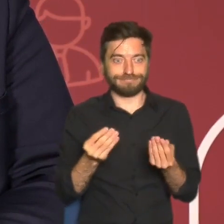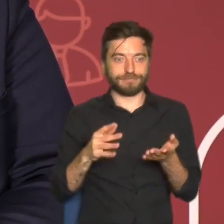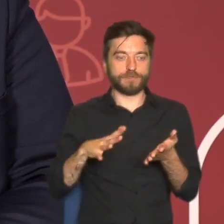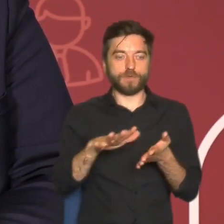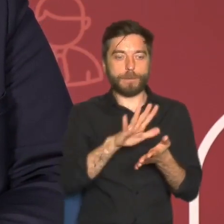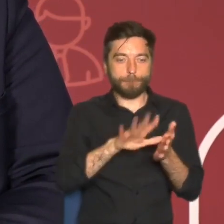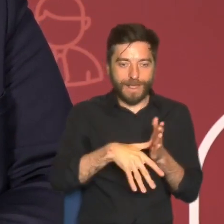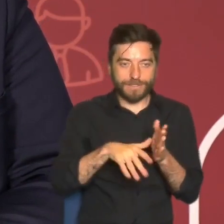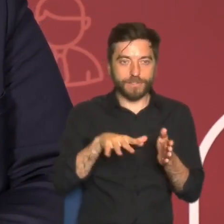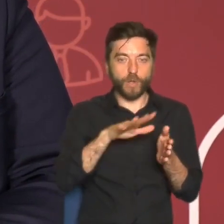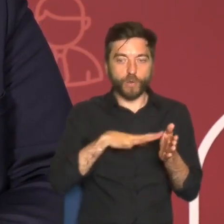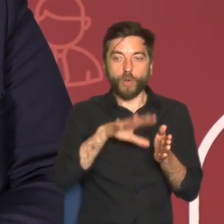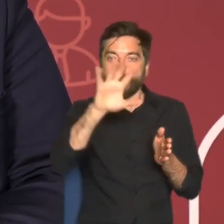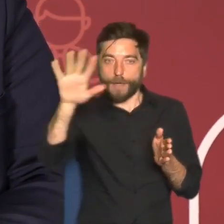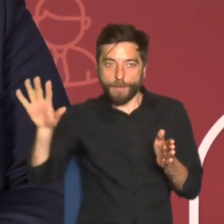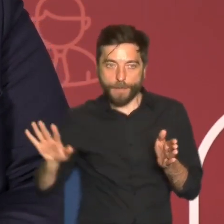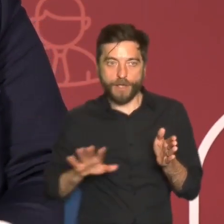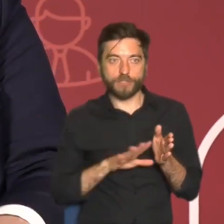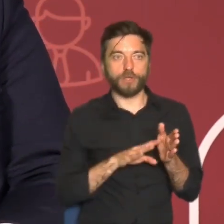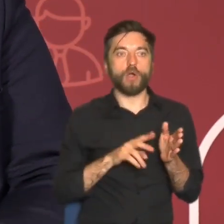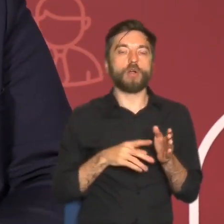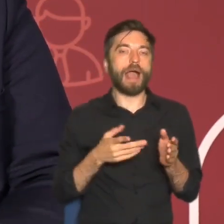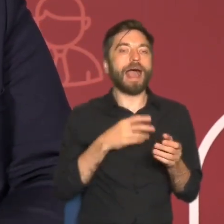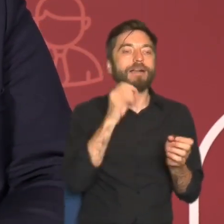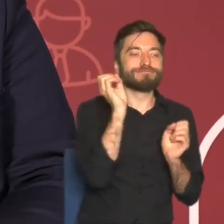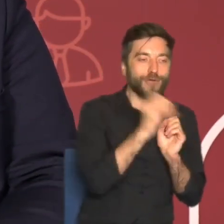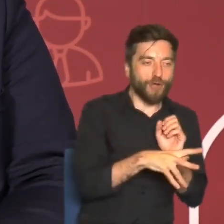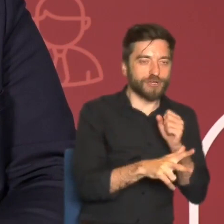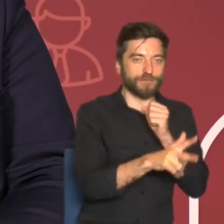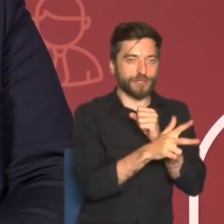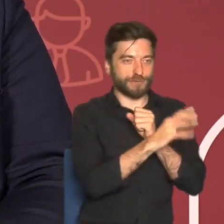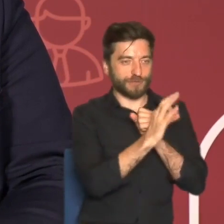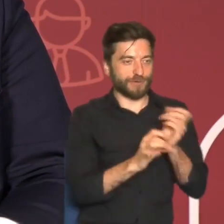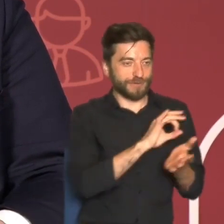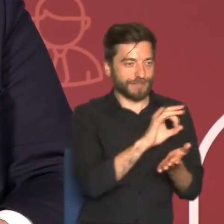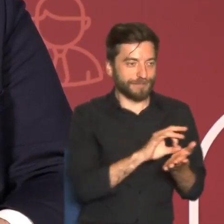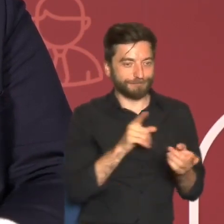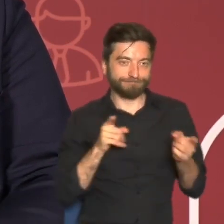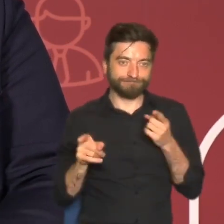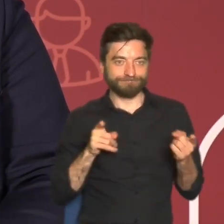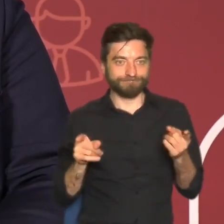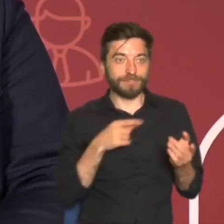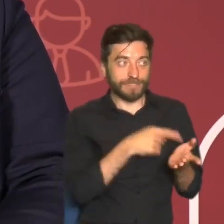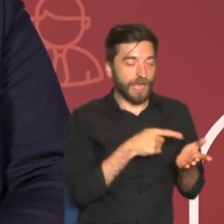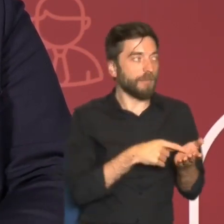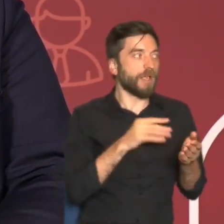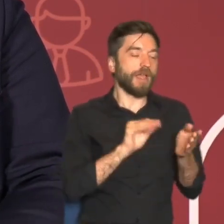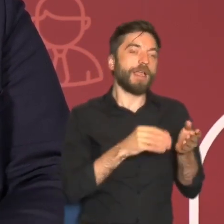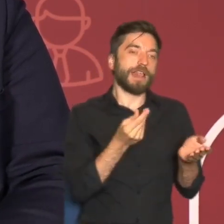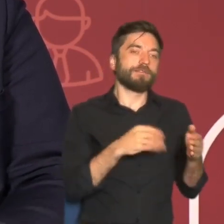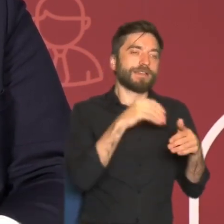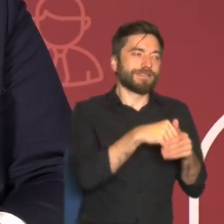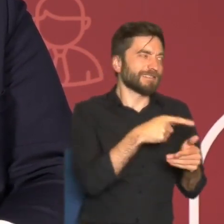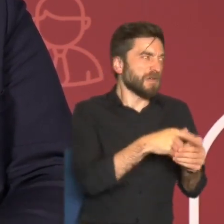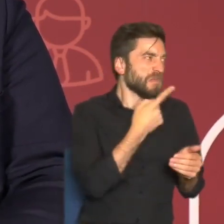rozwój przestrzenny a nie pogorszyła sytuacji w 80% gmin gdzie ta skala inwestycji jest niewielka